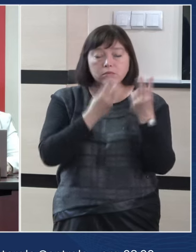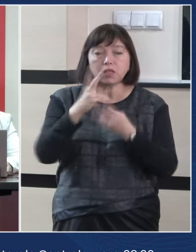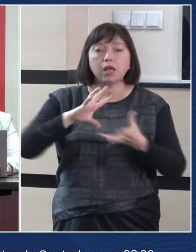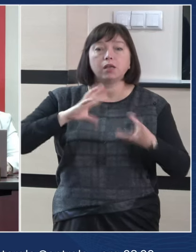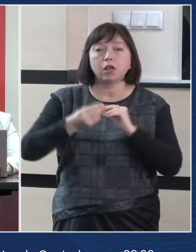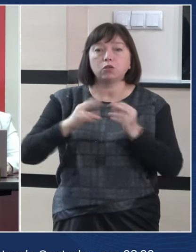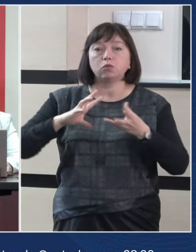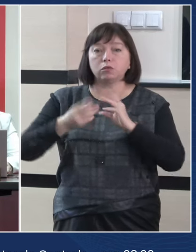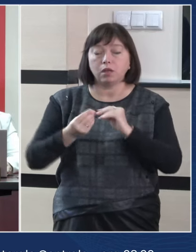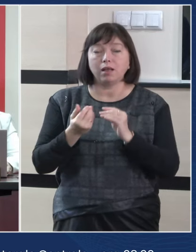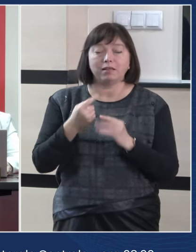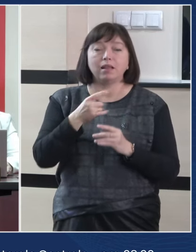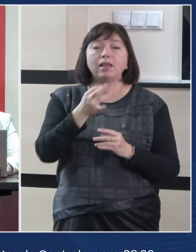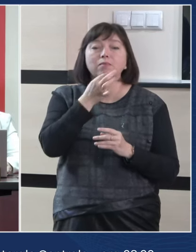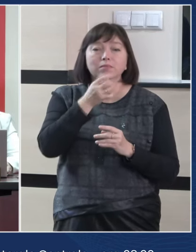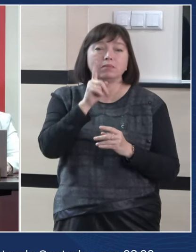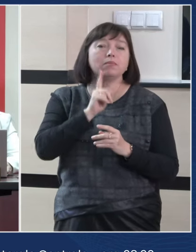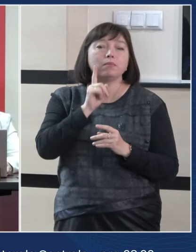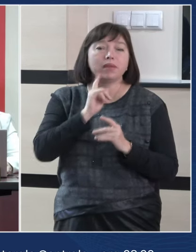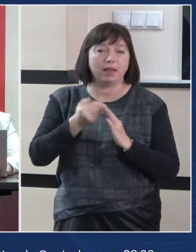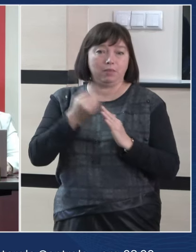rezultatele preliminare.